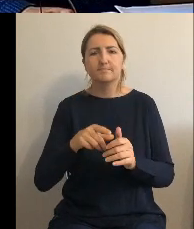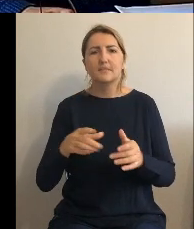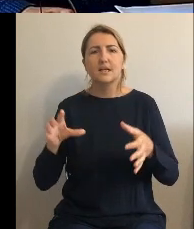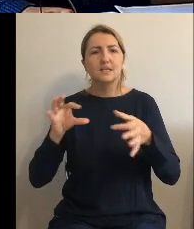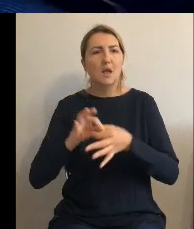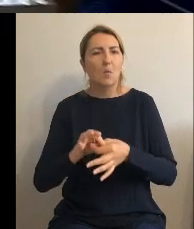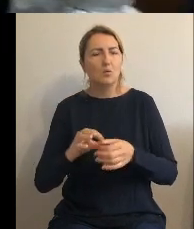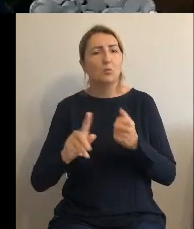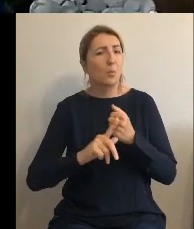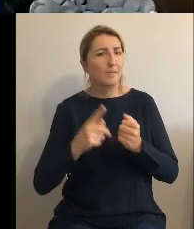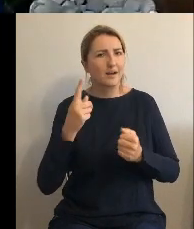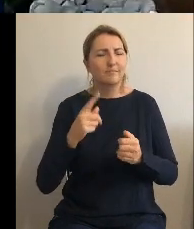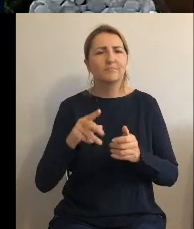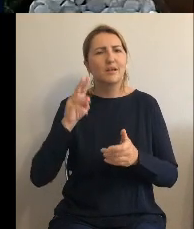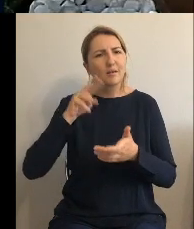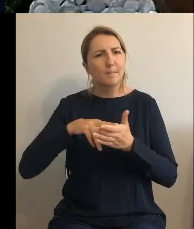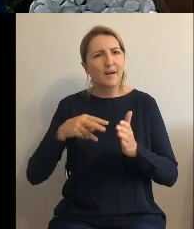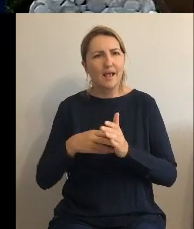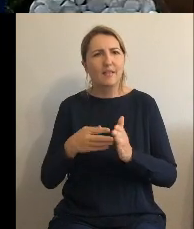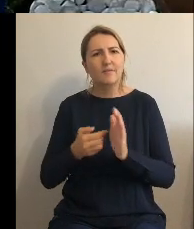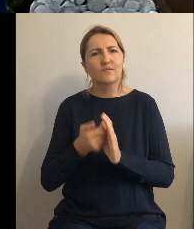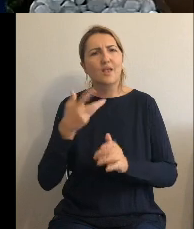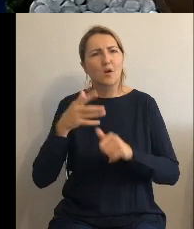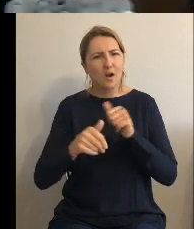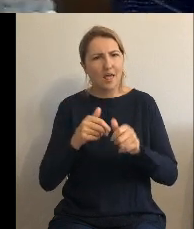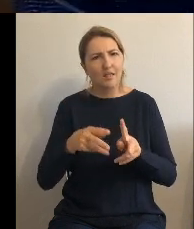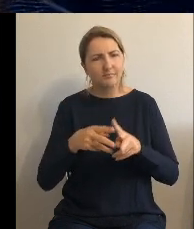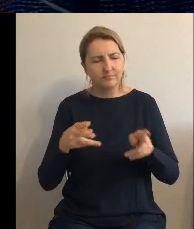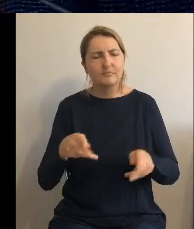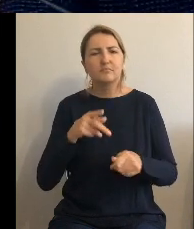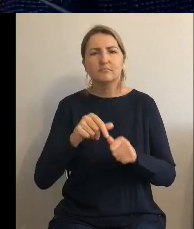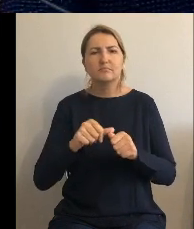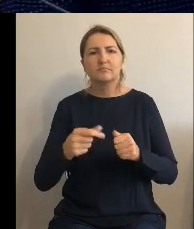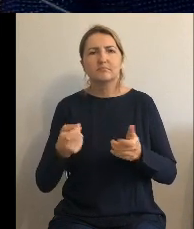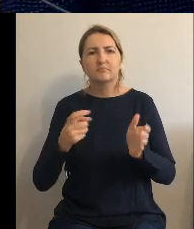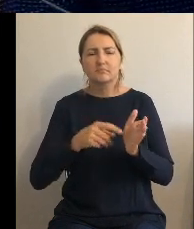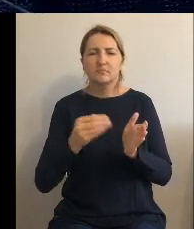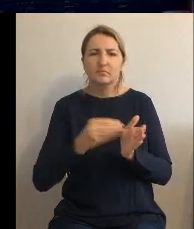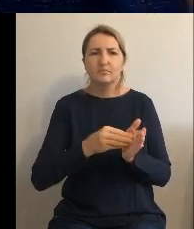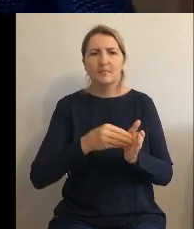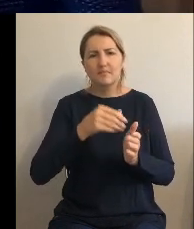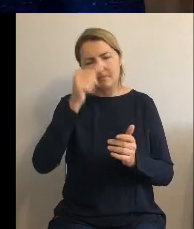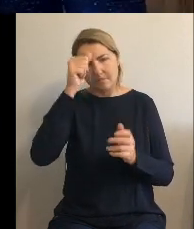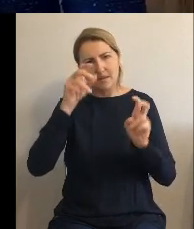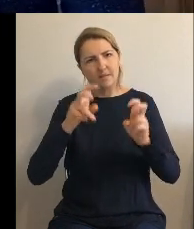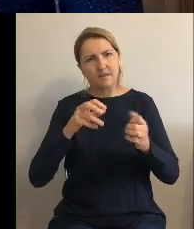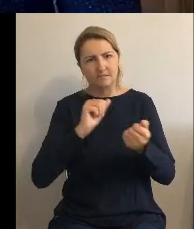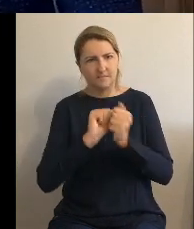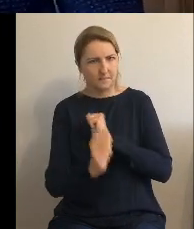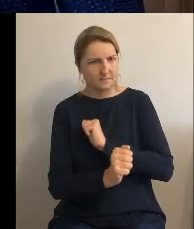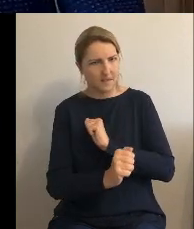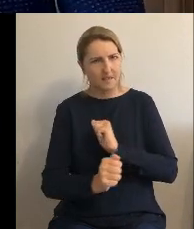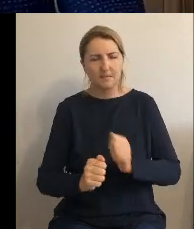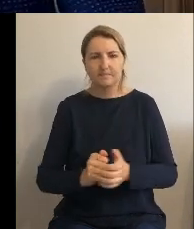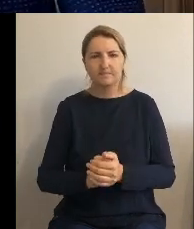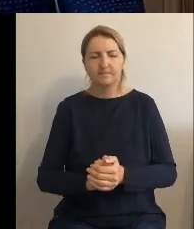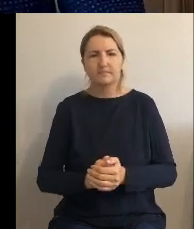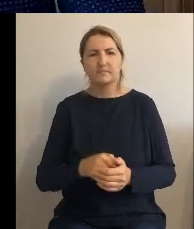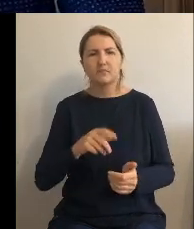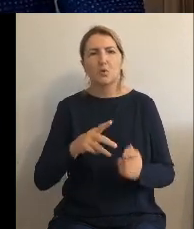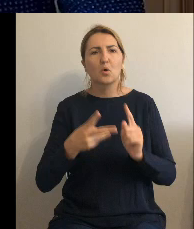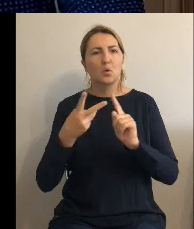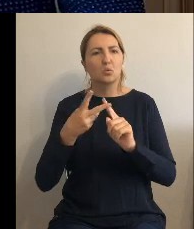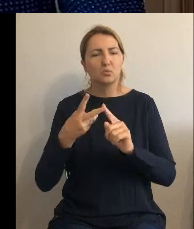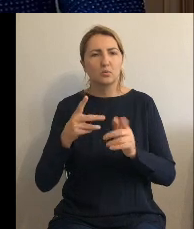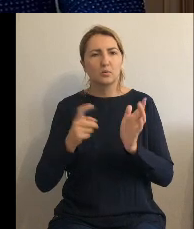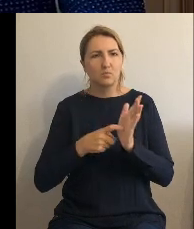Prognoza Finansowa otrzymuje brzmienie określone w załączniku numer 1 do niniejszej uchwały. Punkt drugi. Załącznik numer 2